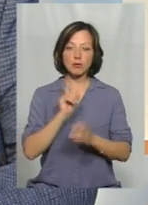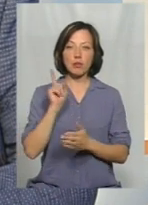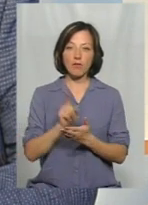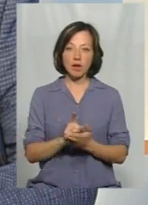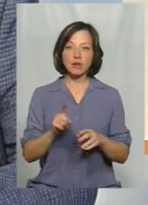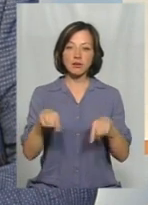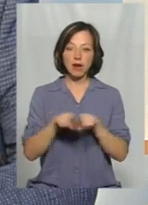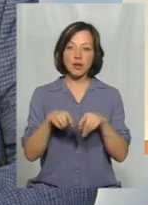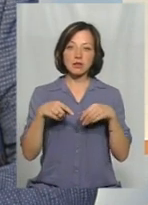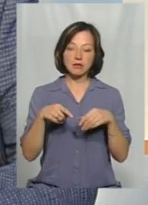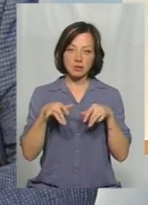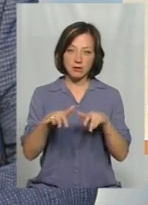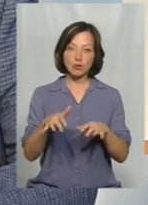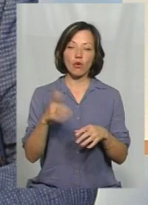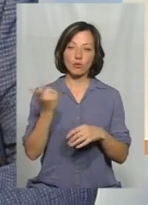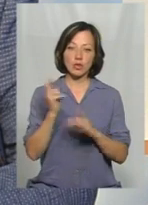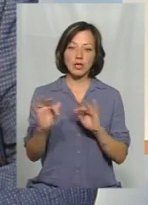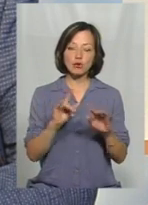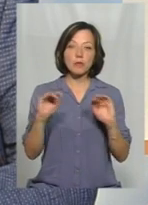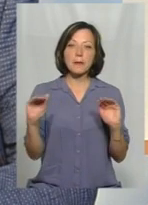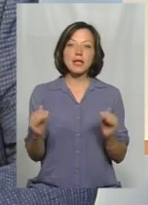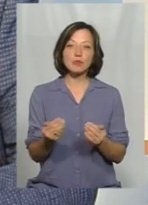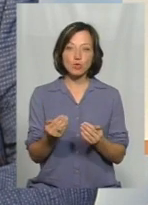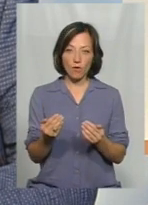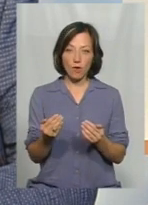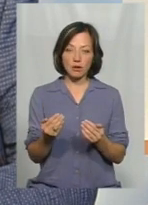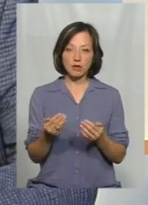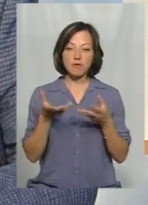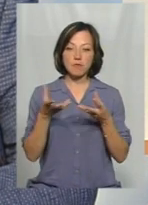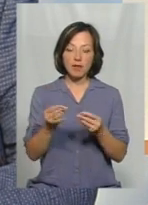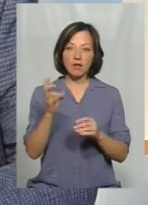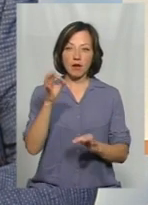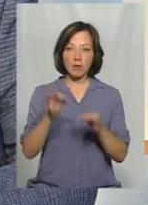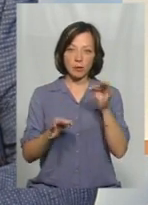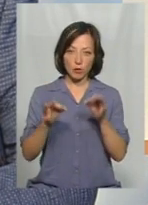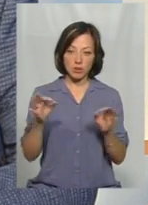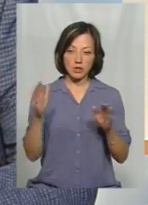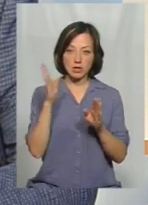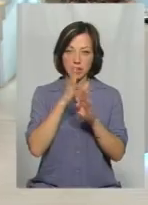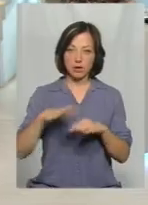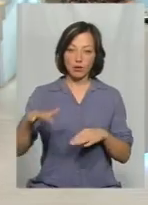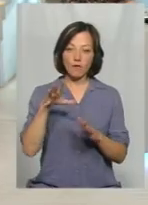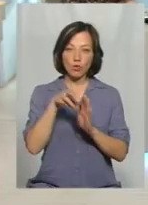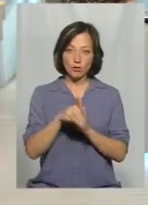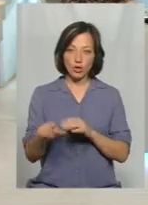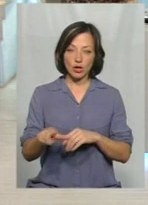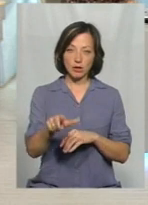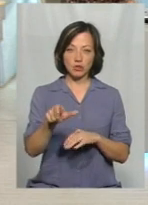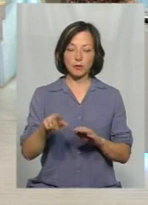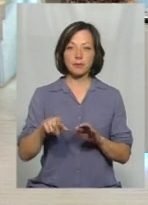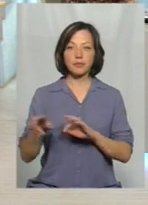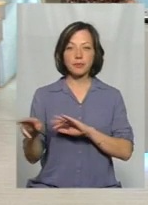так здійснювати господарську діяльність, щоб мінімізувати вплив на навколишні середовищі, в тому числі на річку. А як ви це